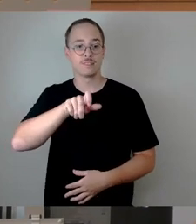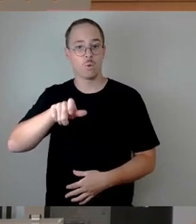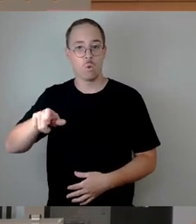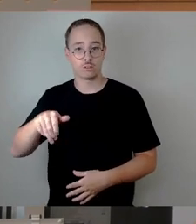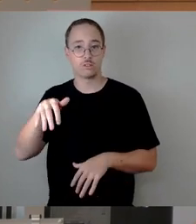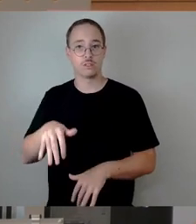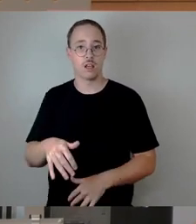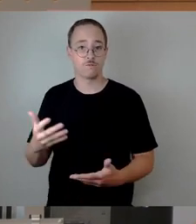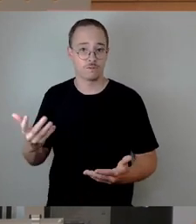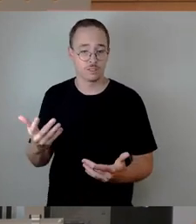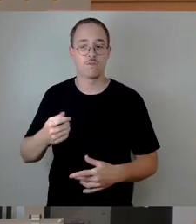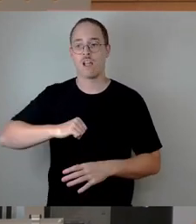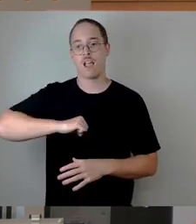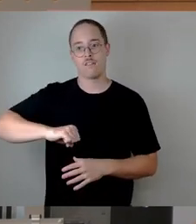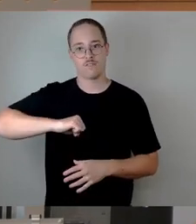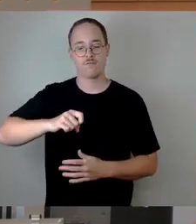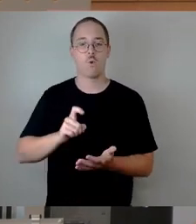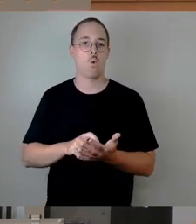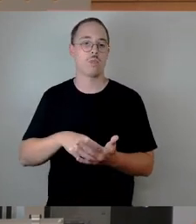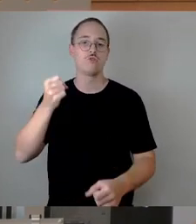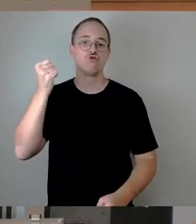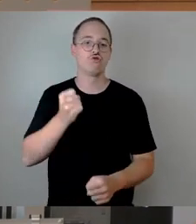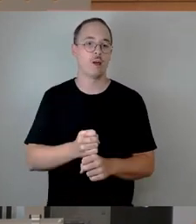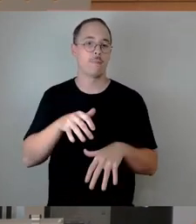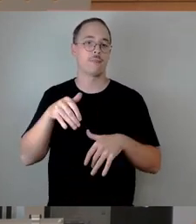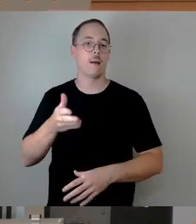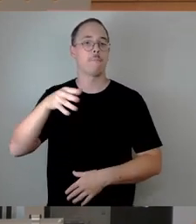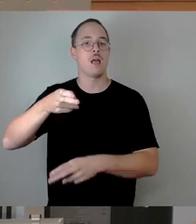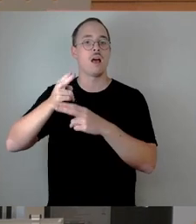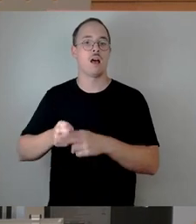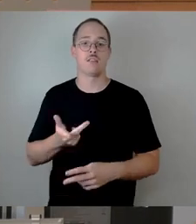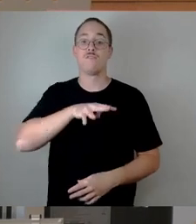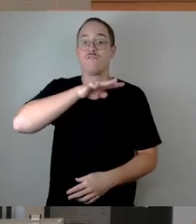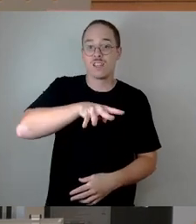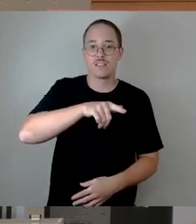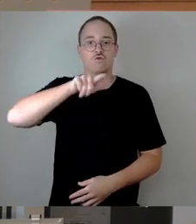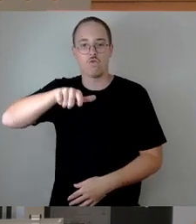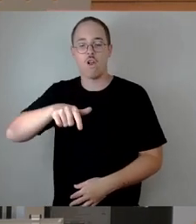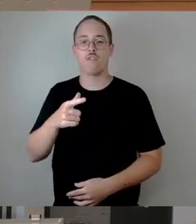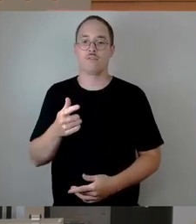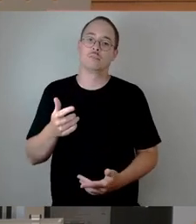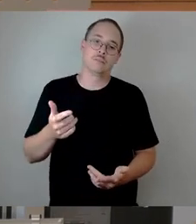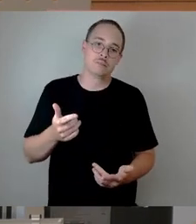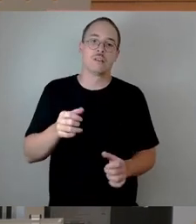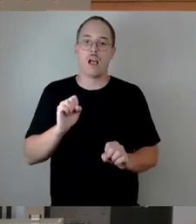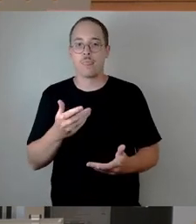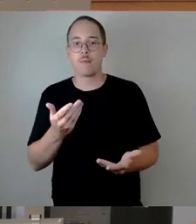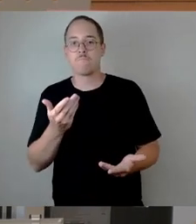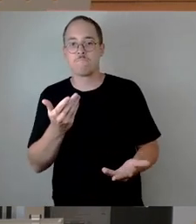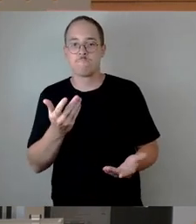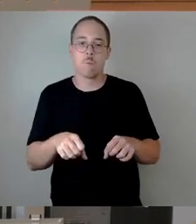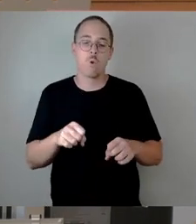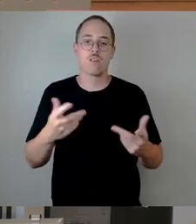Er führt nämlich immer zu einer Mehrheit. Bei 14 oder 12 kann es zu PAD-Situationen kommen, bei 15 nicht. Dann steht immer eine